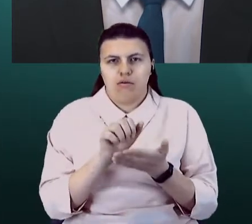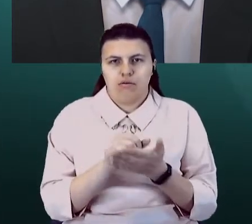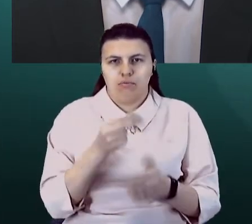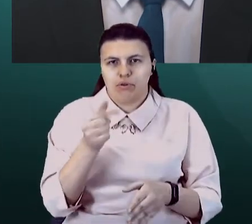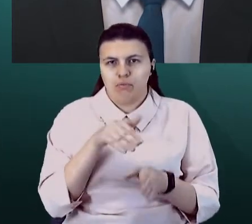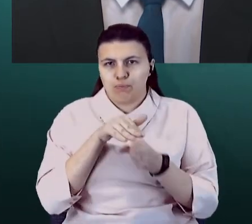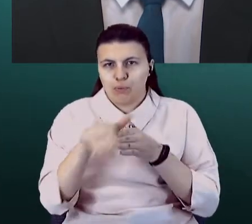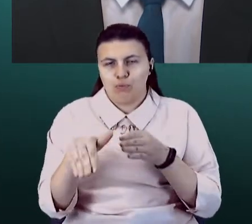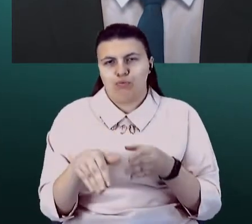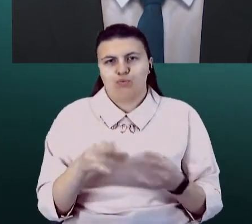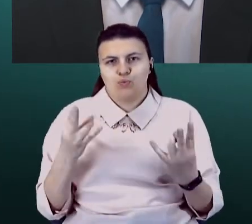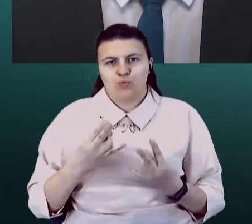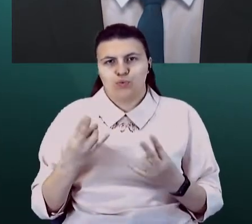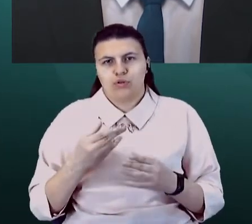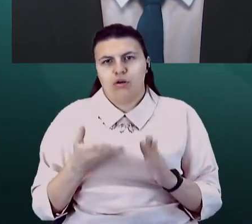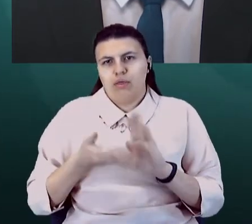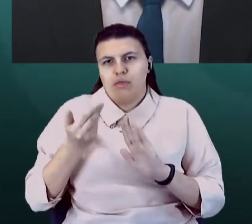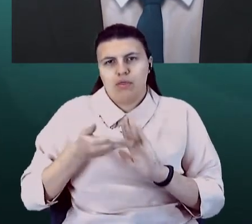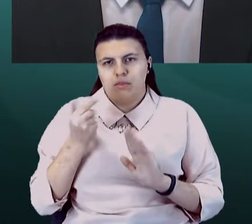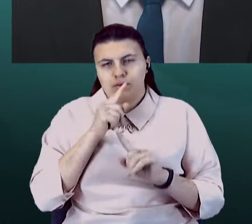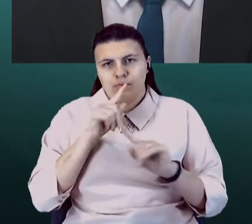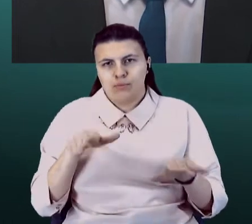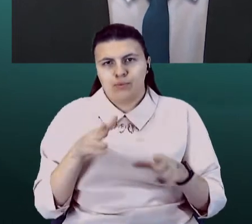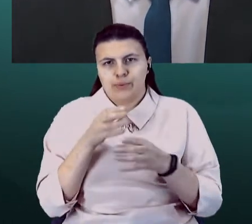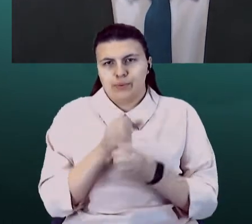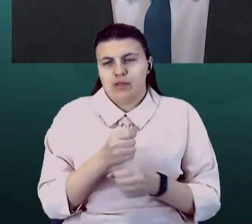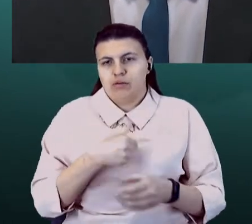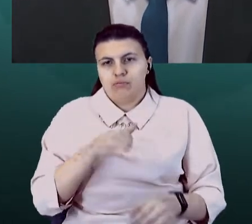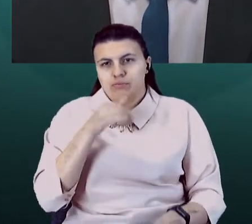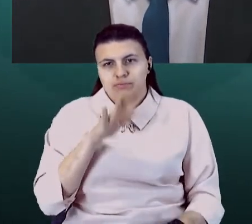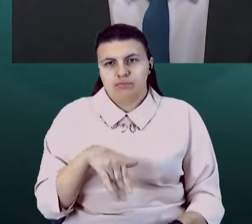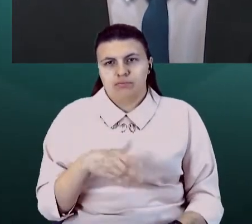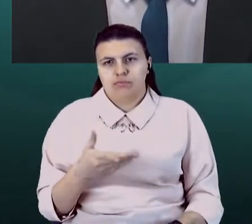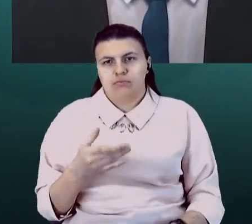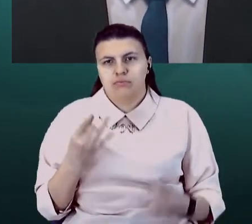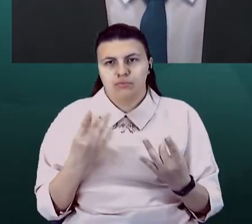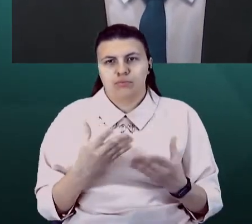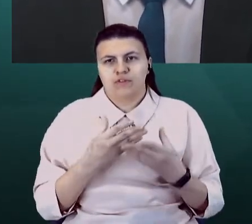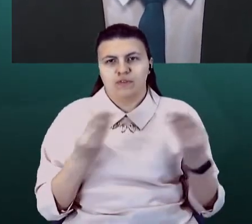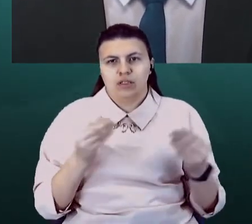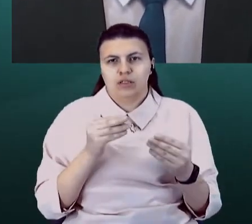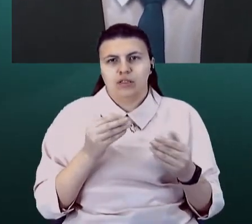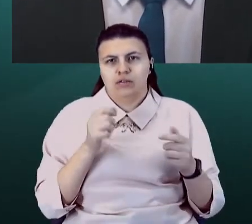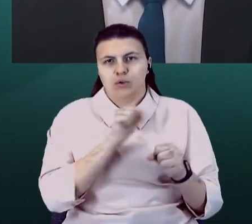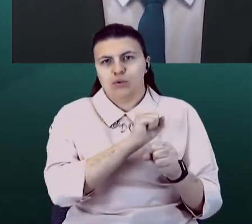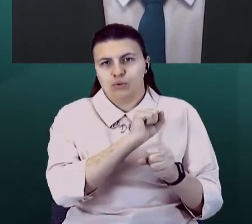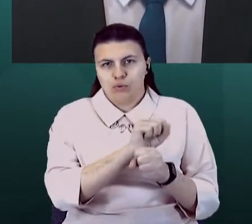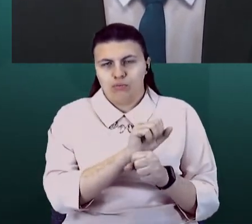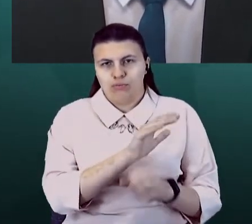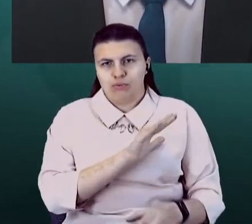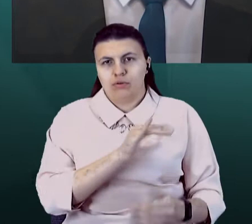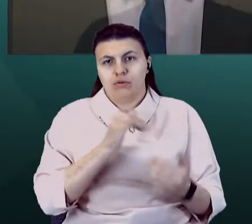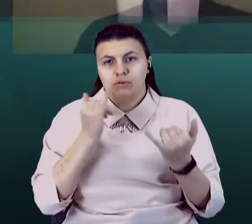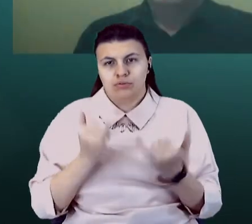бізнесі. Грубо кажучи, розумієш, що після весеннього локдауна на даний момент, конкретно